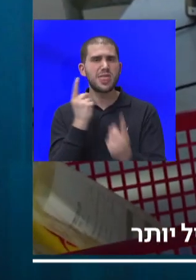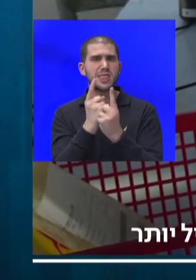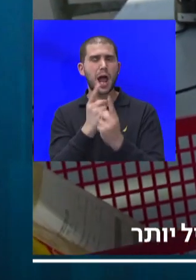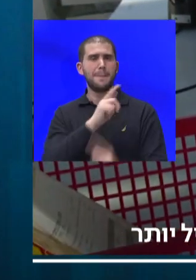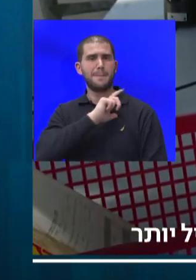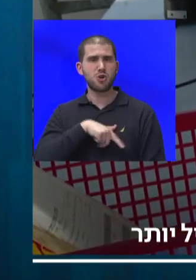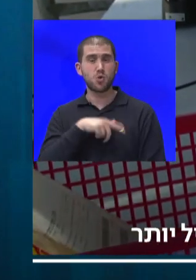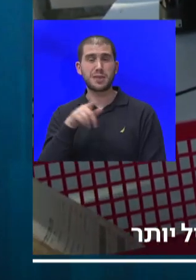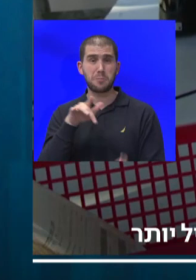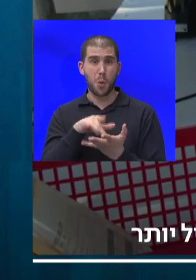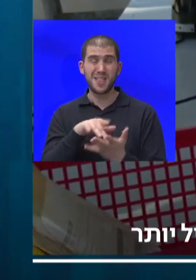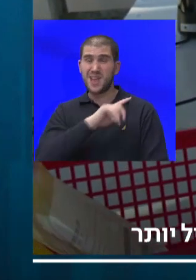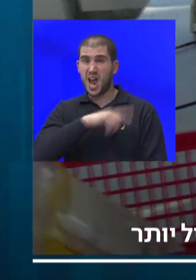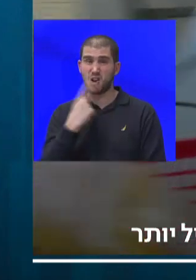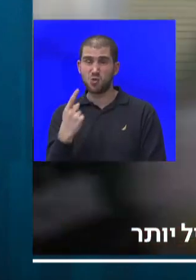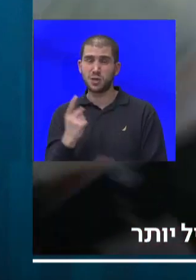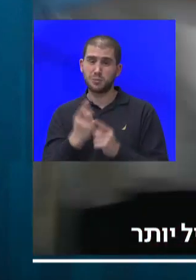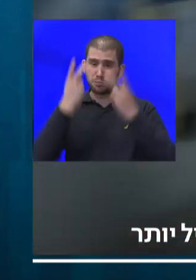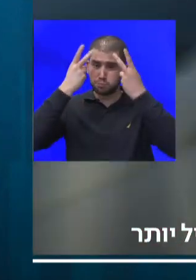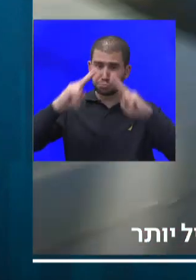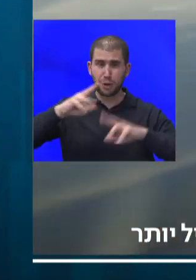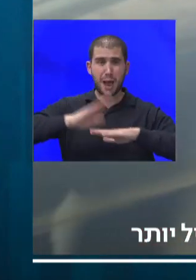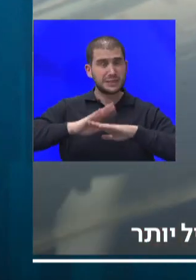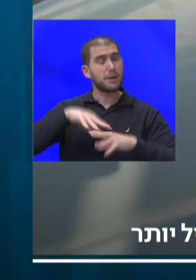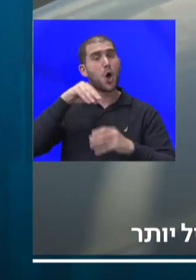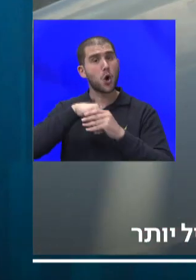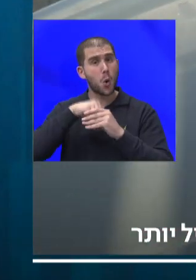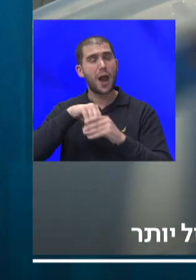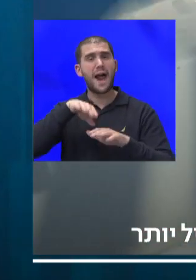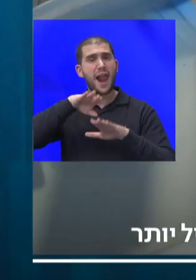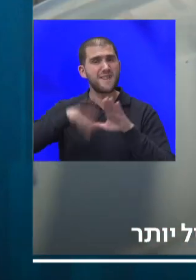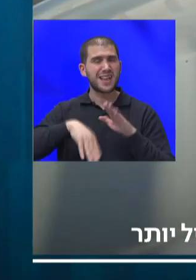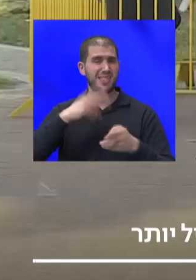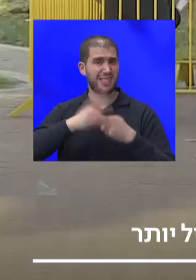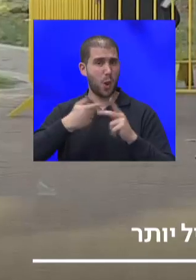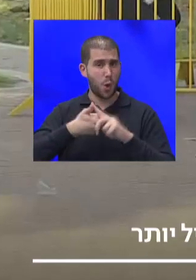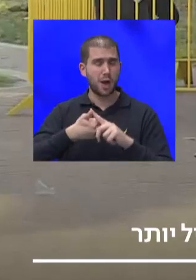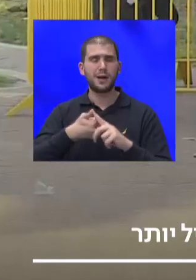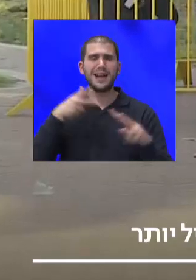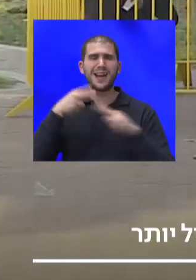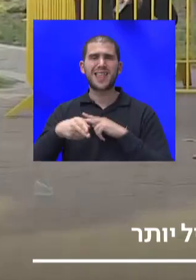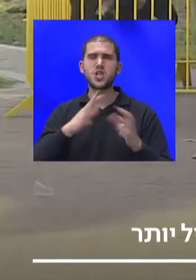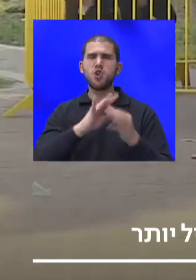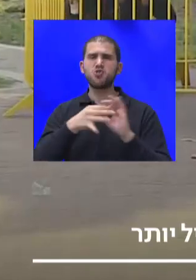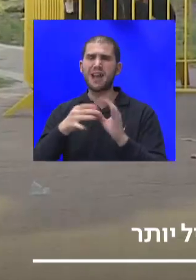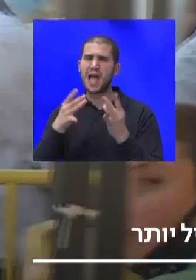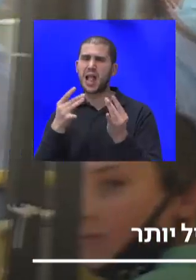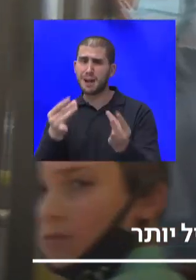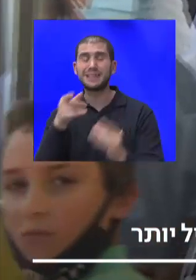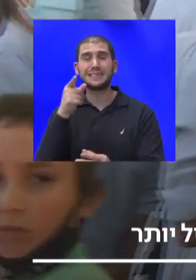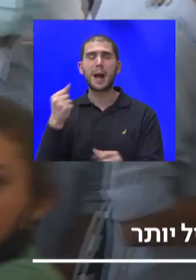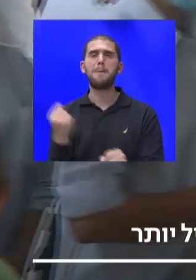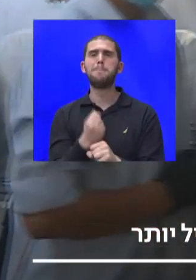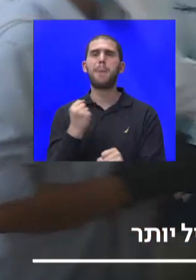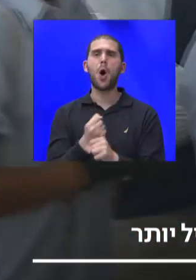מסתערת על משימה, כולל הפחתת החלואה, כולל קטיאת שרשראות הדבקה, זה פועל בצורה הרבה יותר